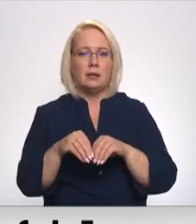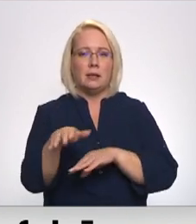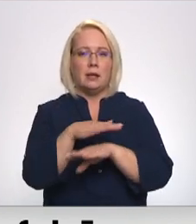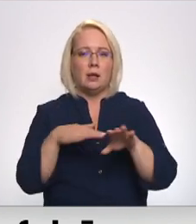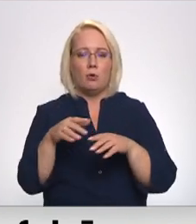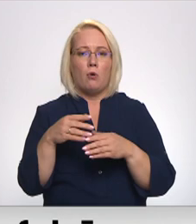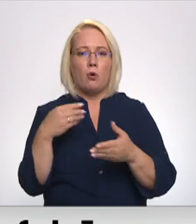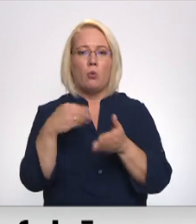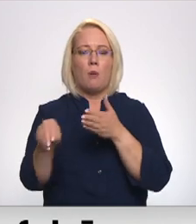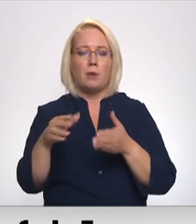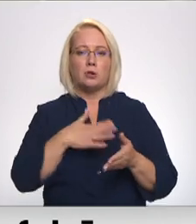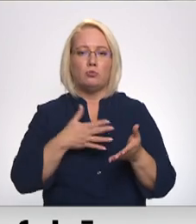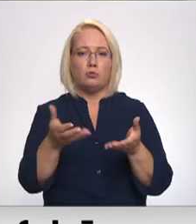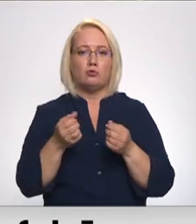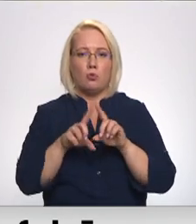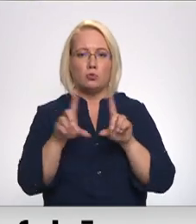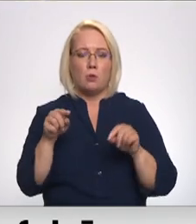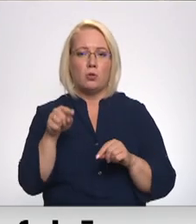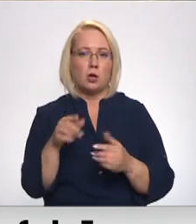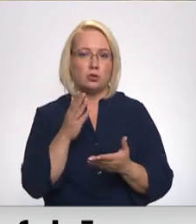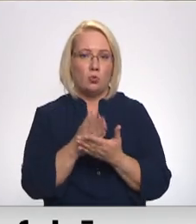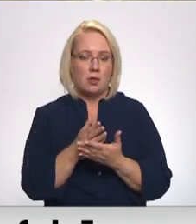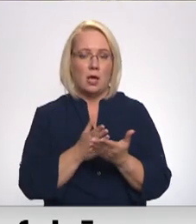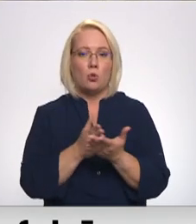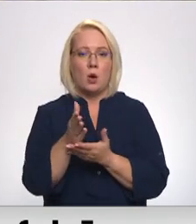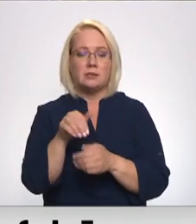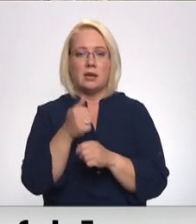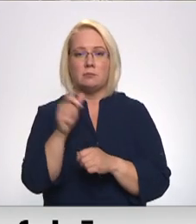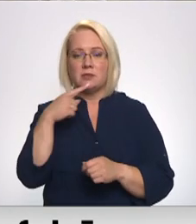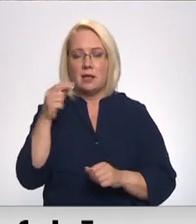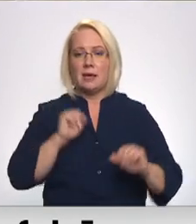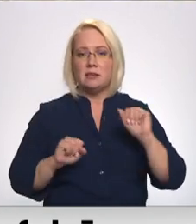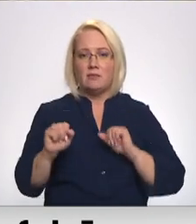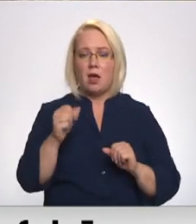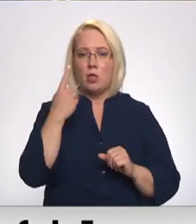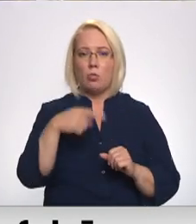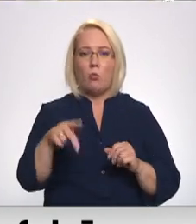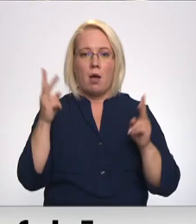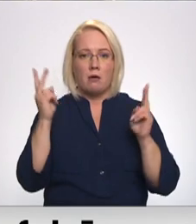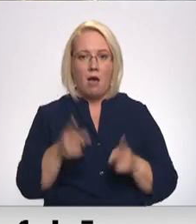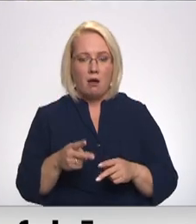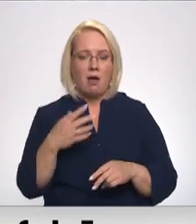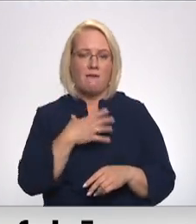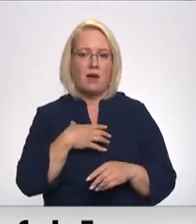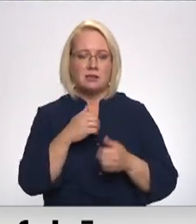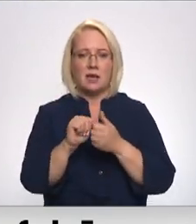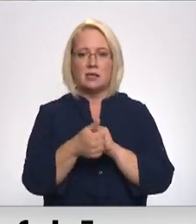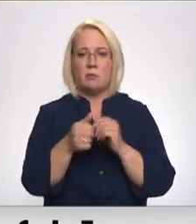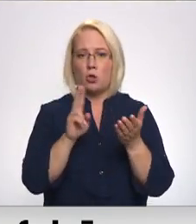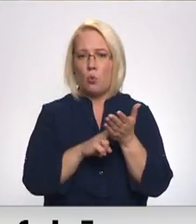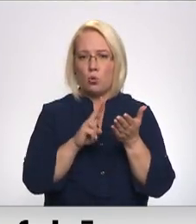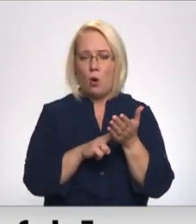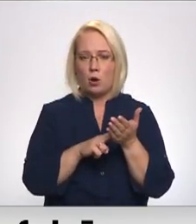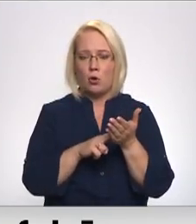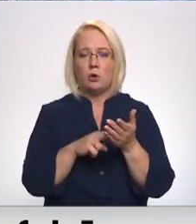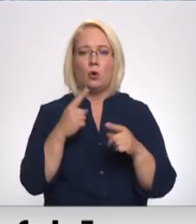mūsu uzņēmums, kas šobrīd arī notiek. Nozars pārstāvja akcentē, lai izvairītos no kraha, vajadzīgas izmaiņas nodokļu sistēmā, kā arī